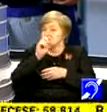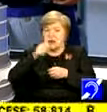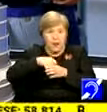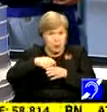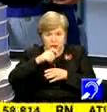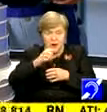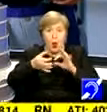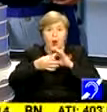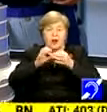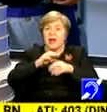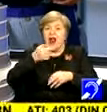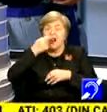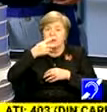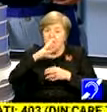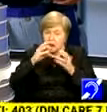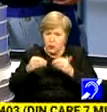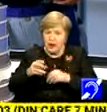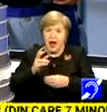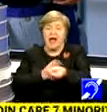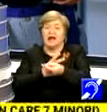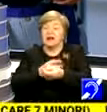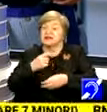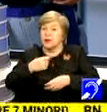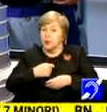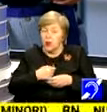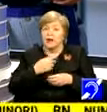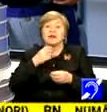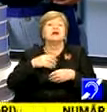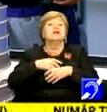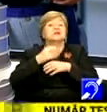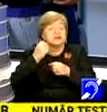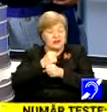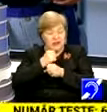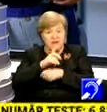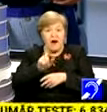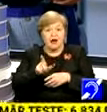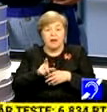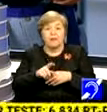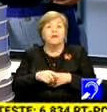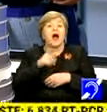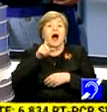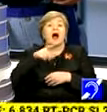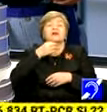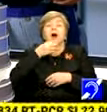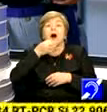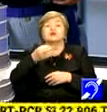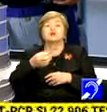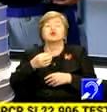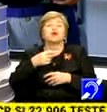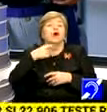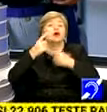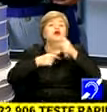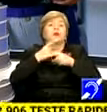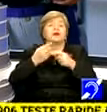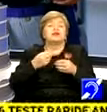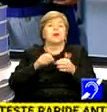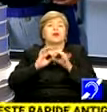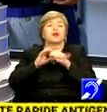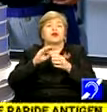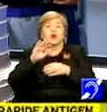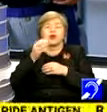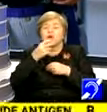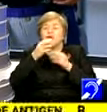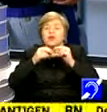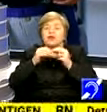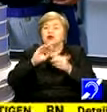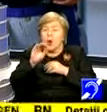olimpiadele de limba română și de engleză ar putea fi reluate. Sunt câteva dintre concluziile discuțiilor pe care reprezentanții elevilor participanți la